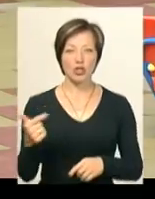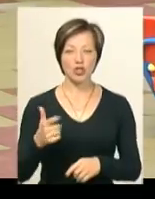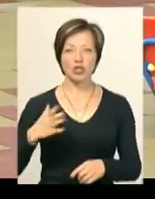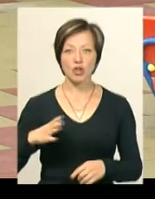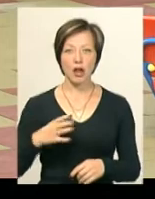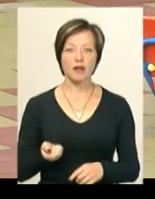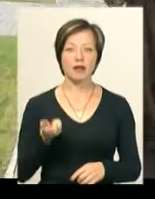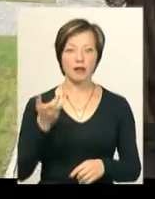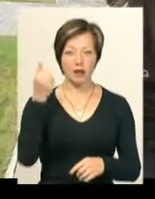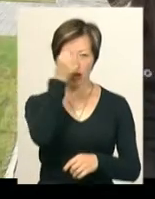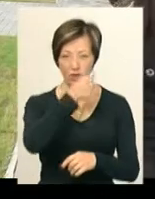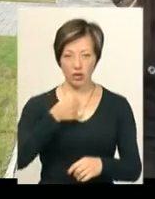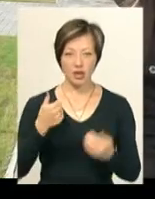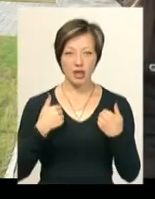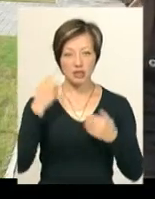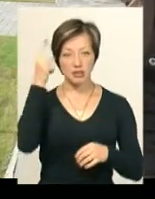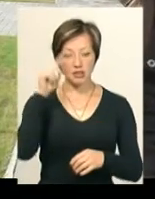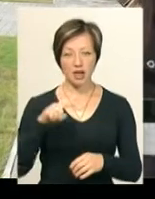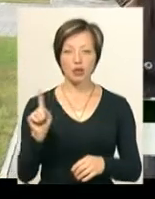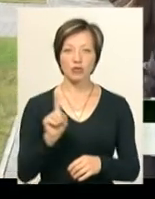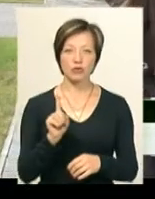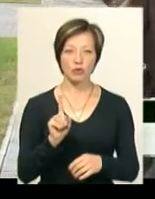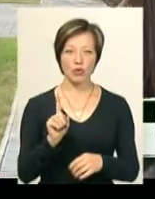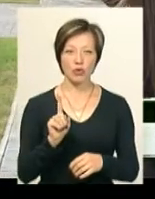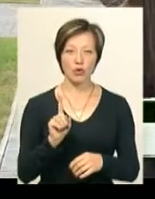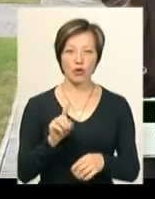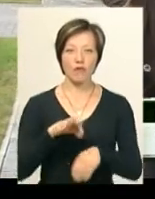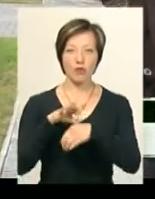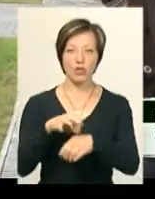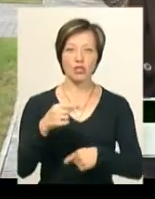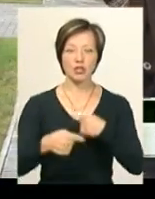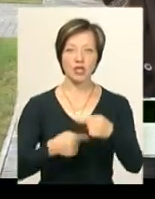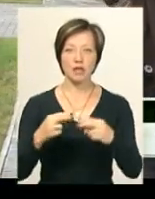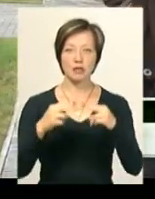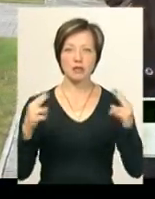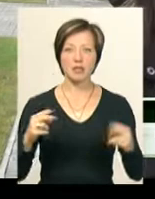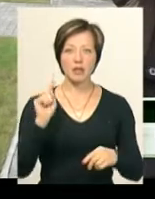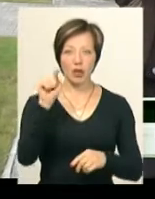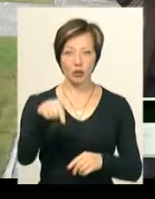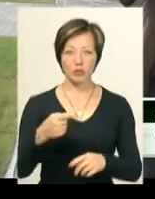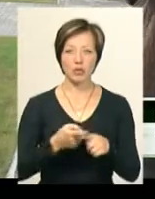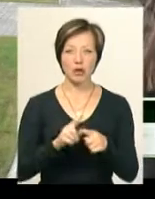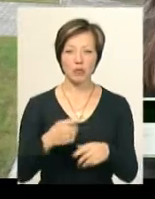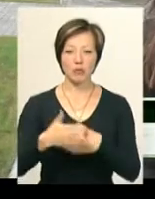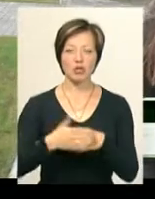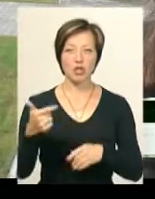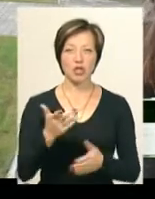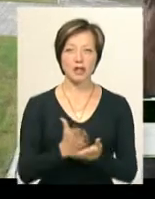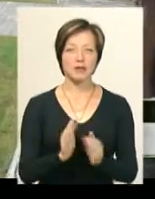чекали кілька років. Я знаю, що водили через міст на ту сторону, на ближні Гречани, там є садочок.